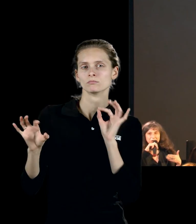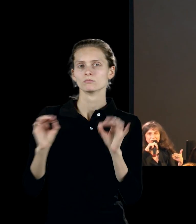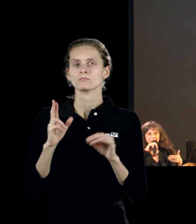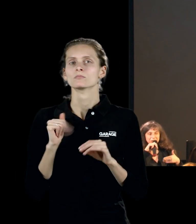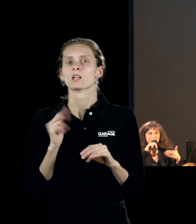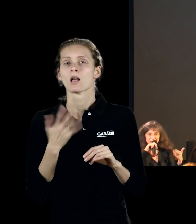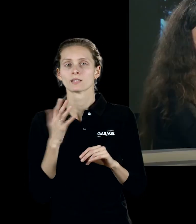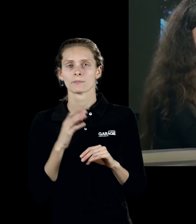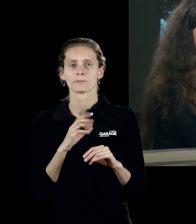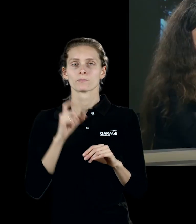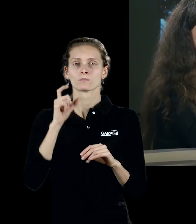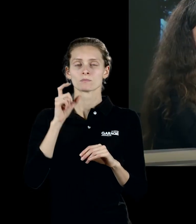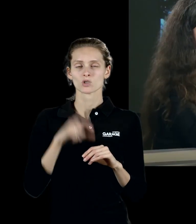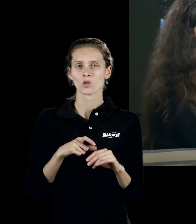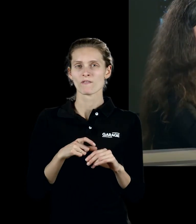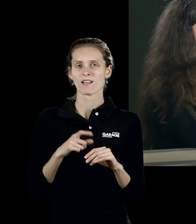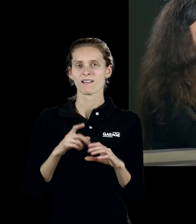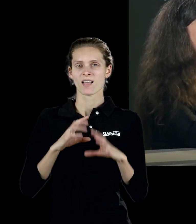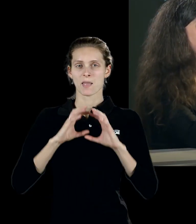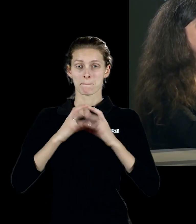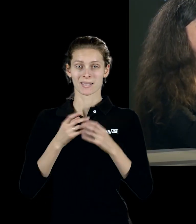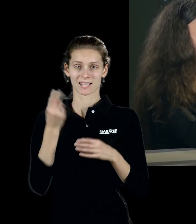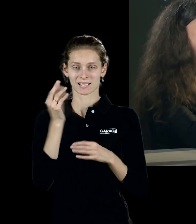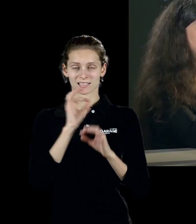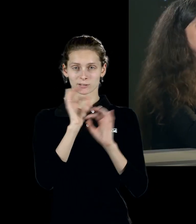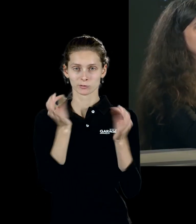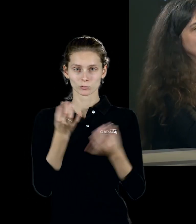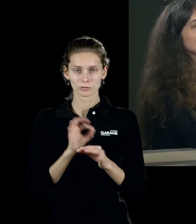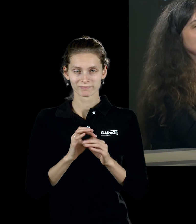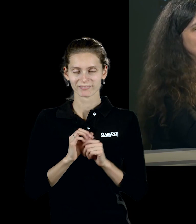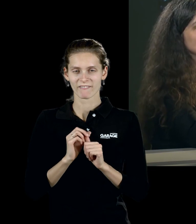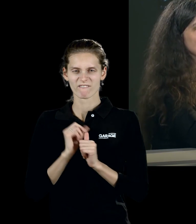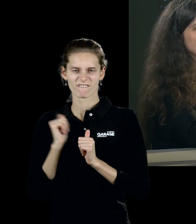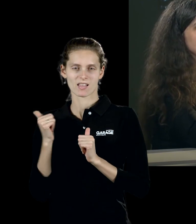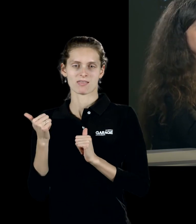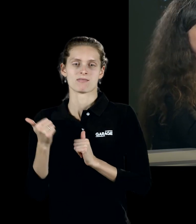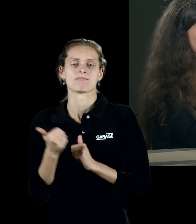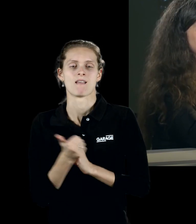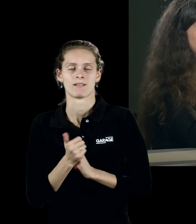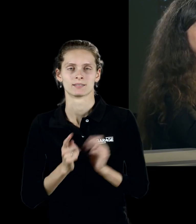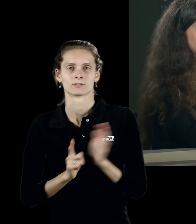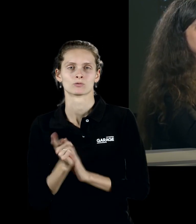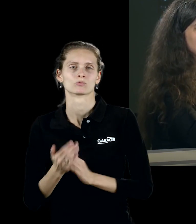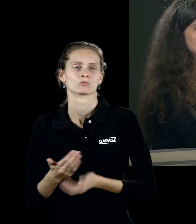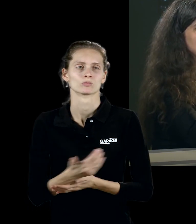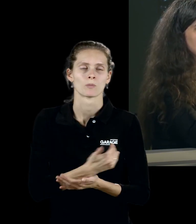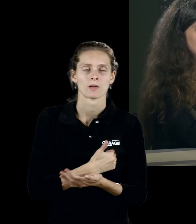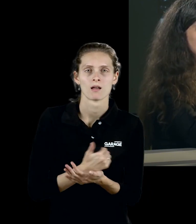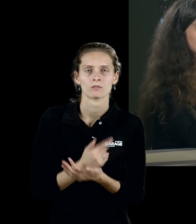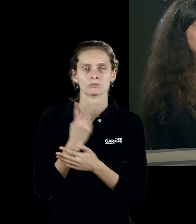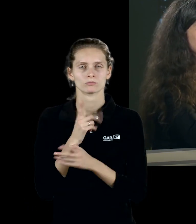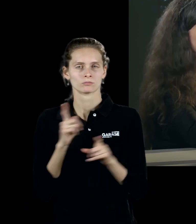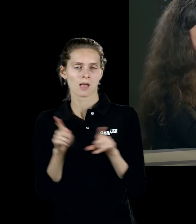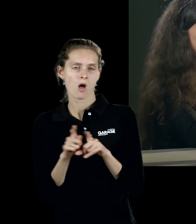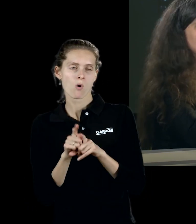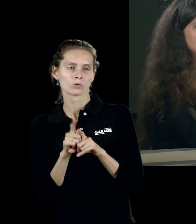мира искусства начинает собирать что-то за пределами этого мира, он ищет, чтобы это было на что-то похоже. И некоторые из граффити, которые